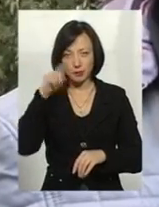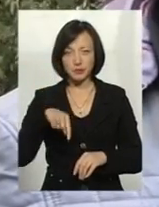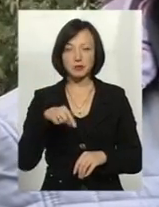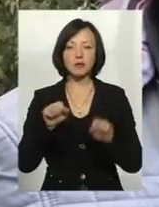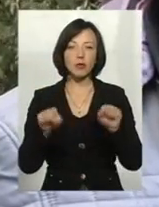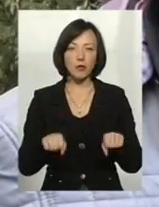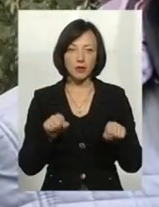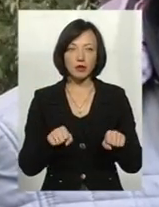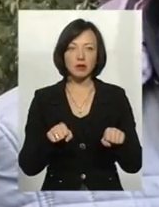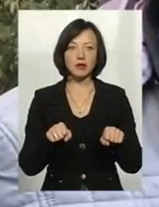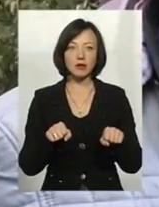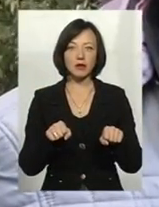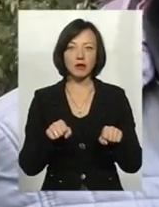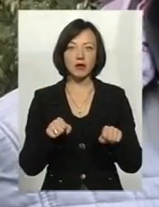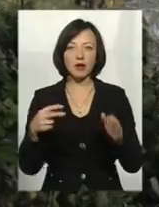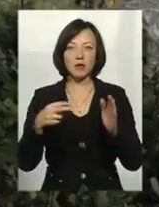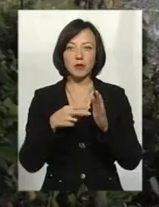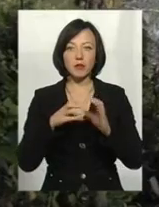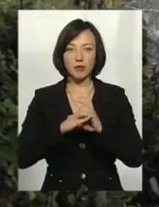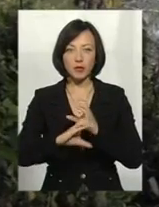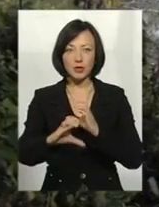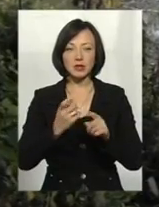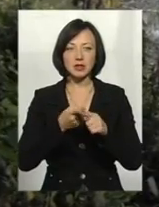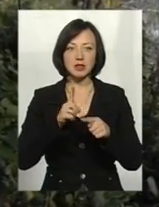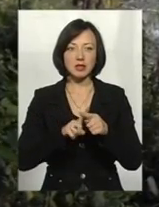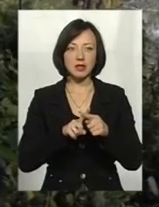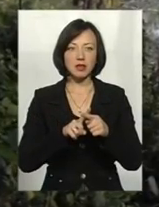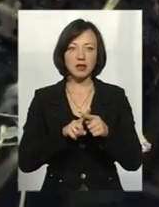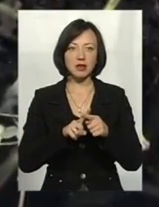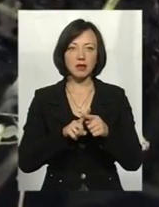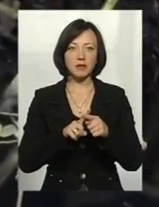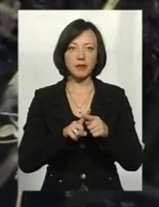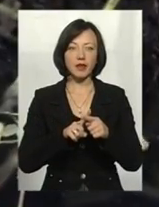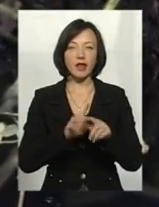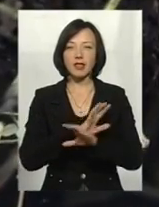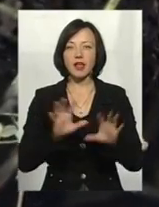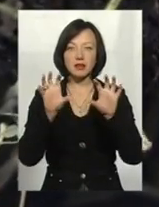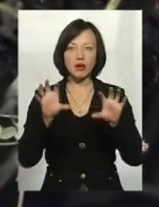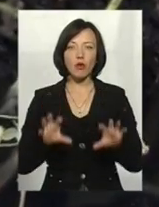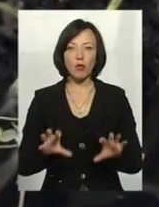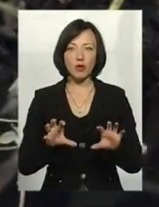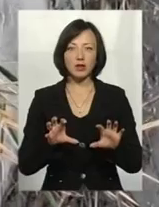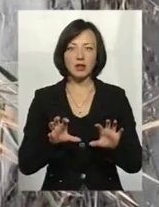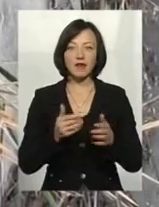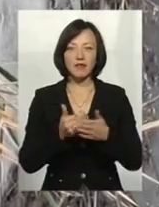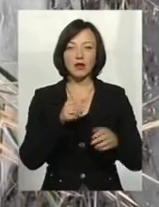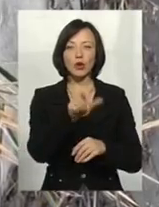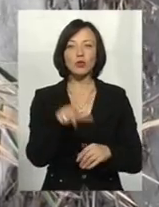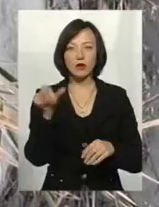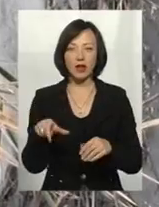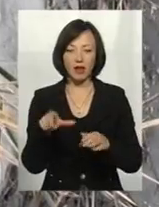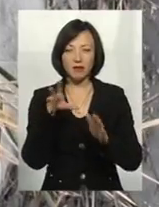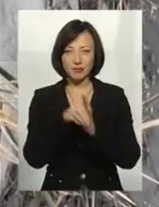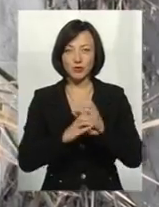ймовірно підключення у цей лоток зливової каналізації, несанкціоновано підключення від мешканців міста Хмельницького.